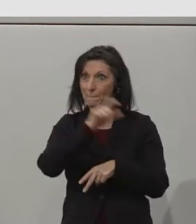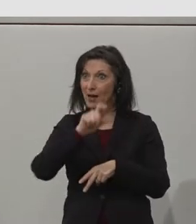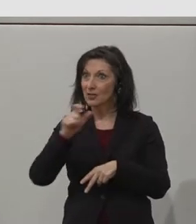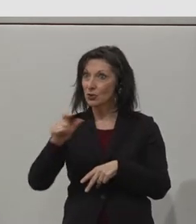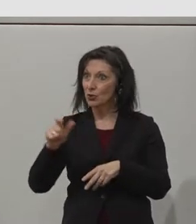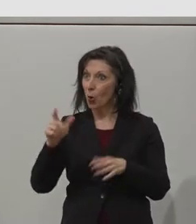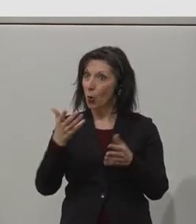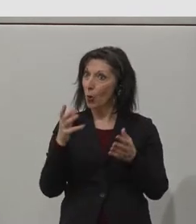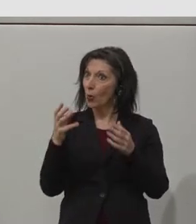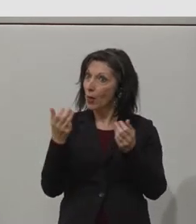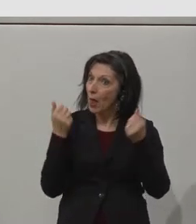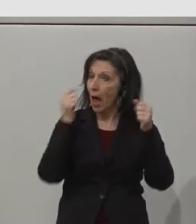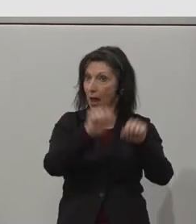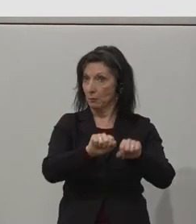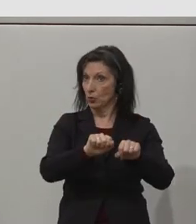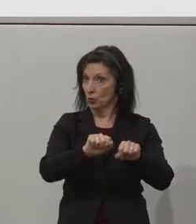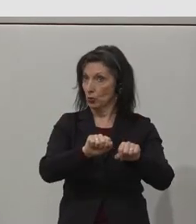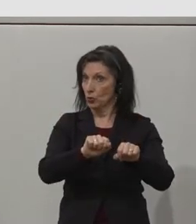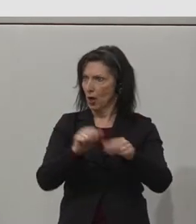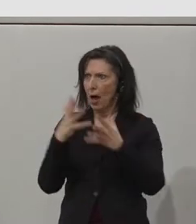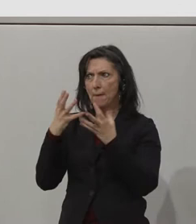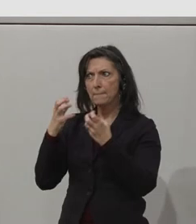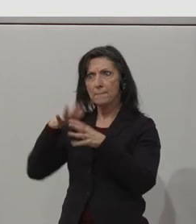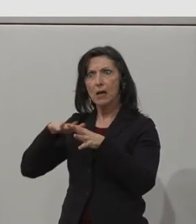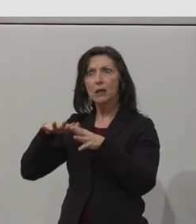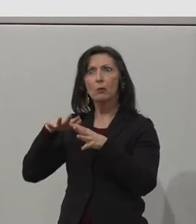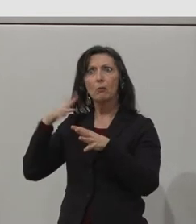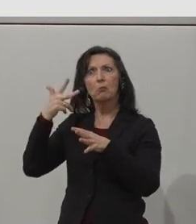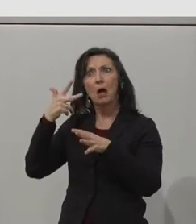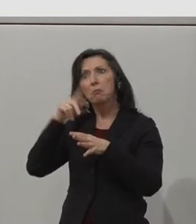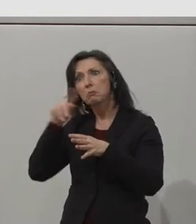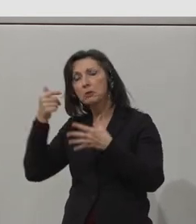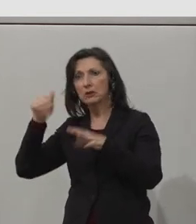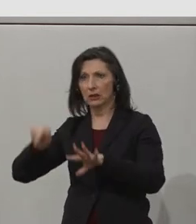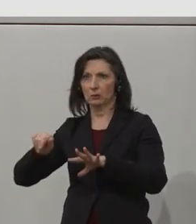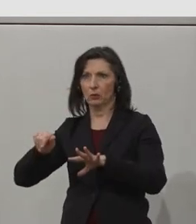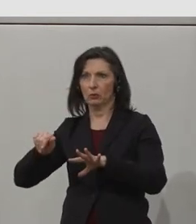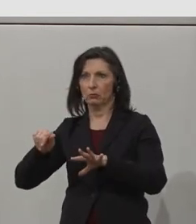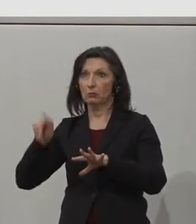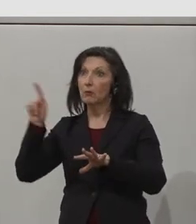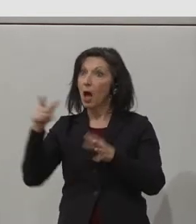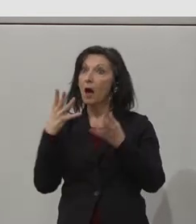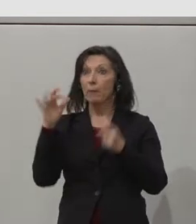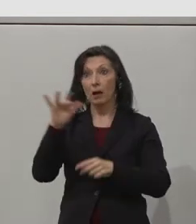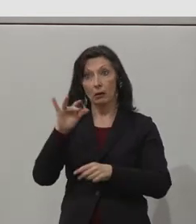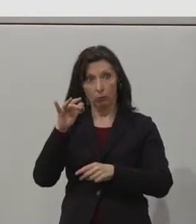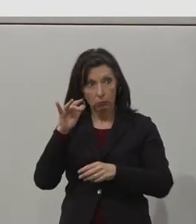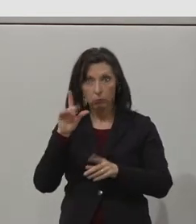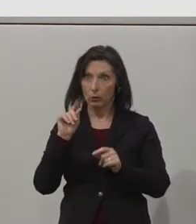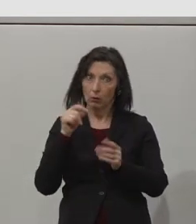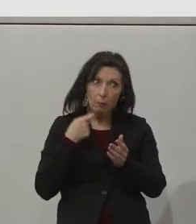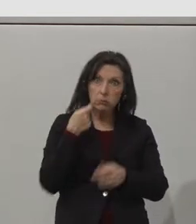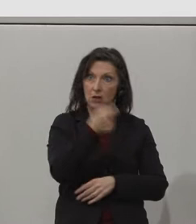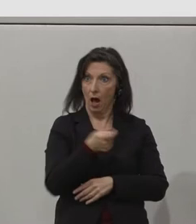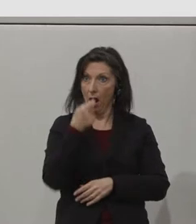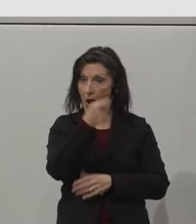paid internships provided by the businesses. They are to develop key employment skills for